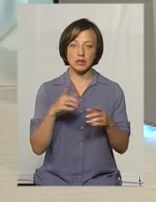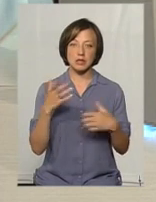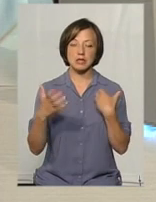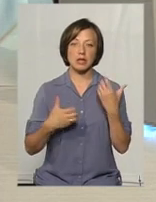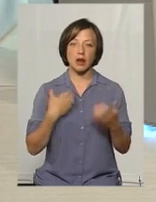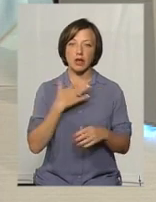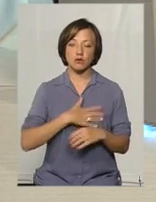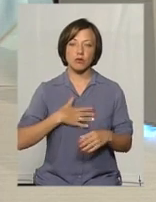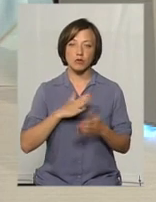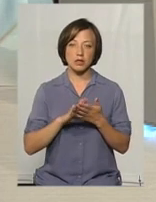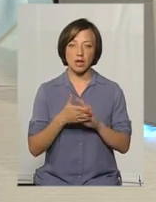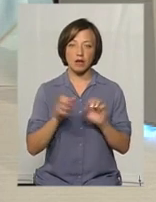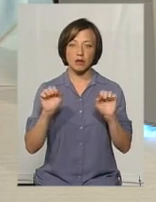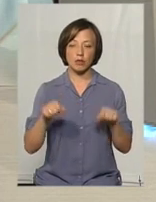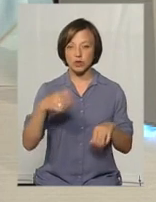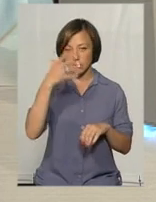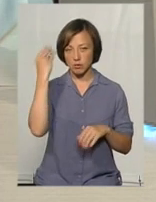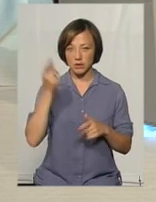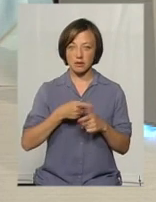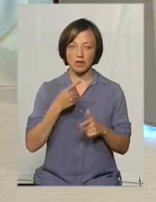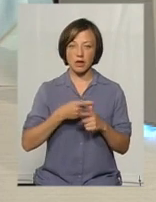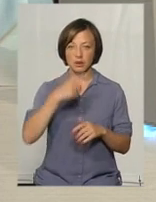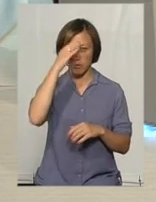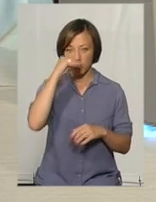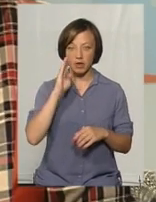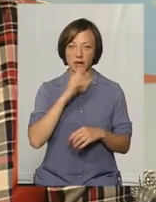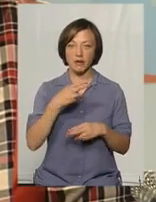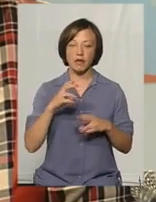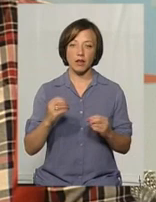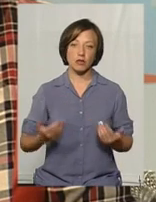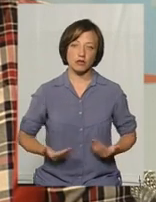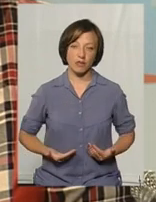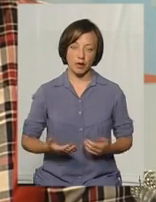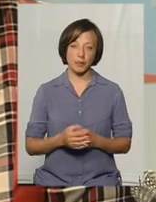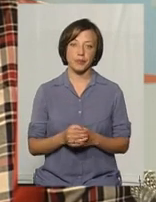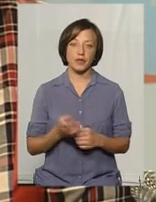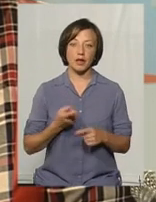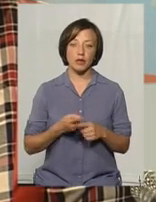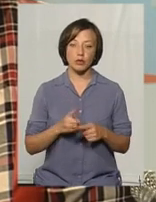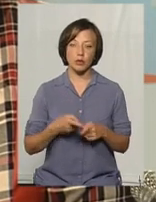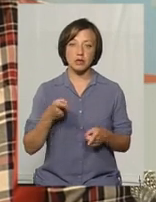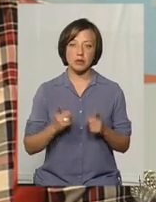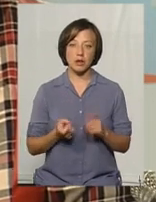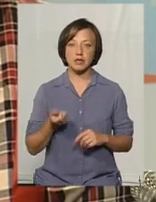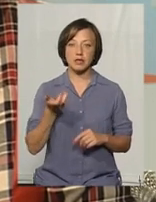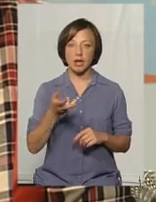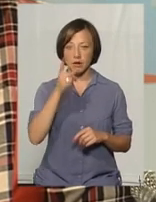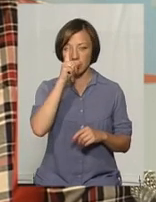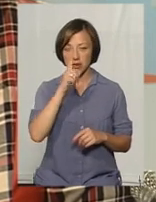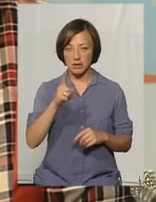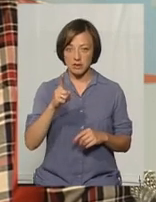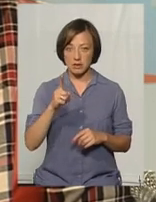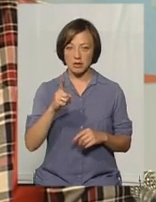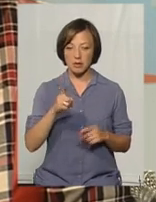стані, що вона може навіть забути, як звати її батьків, чи де вона сама живе. Тому, насправді, за декілька місяців, хоча б